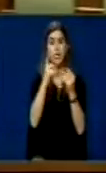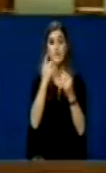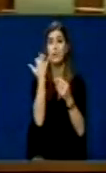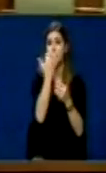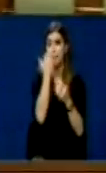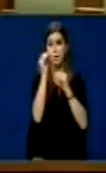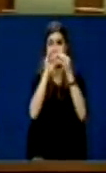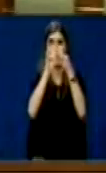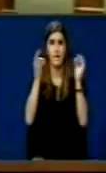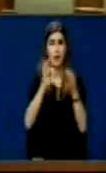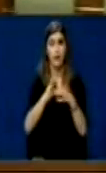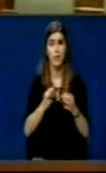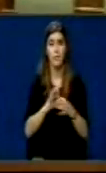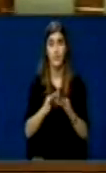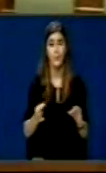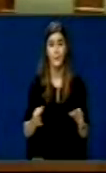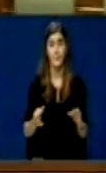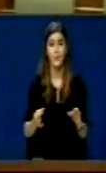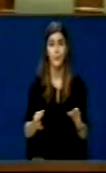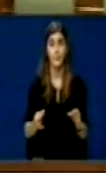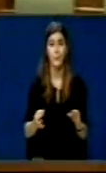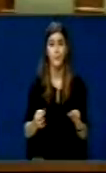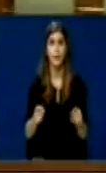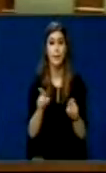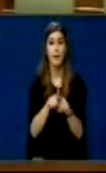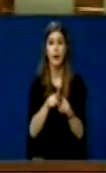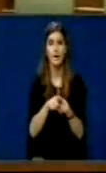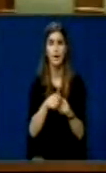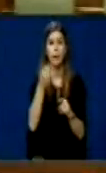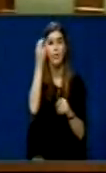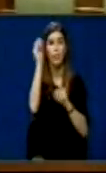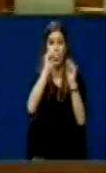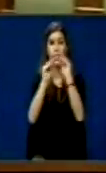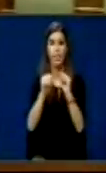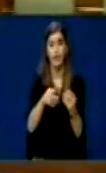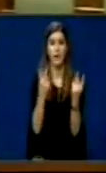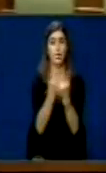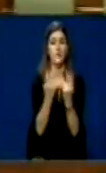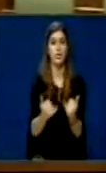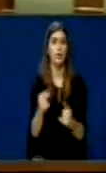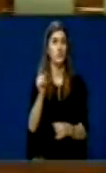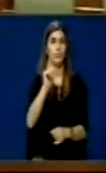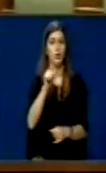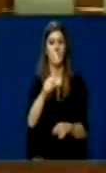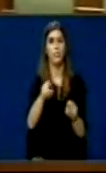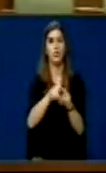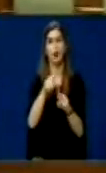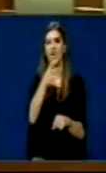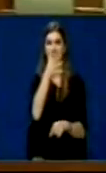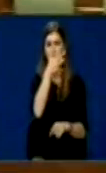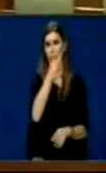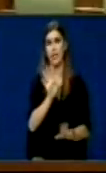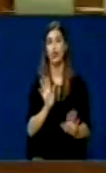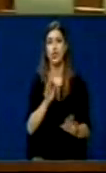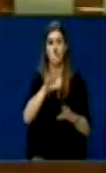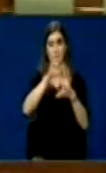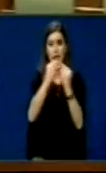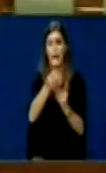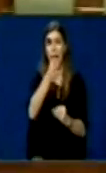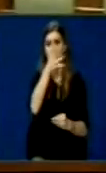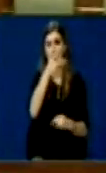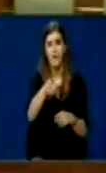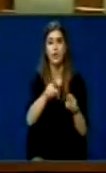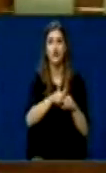amendoj mirë, të apunoj mirë. Masë përëm kësi ligjë, kjo nuk e ligjë. Kjo është një brutalitet në dajë vikhtimave